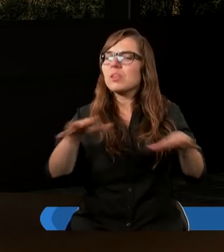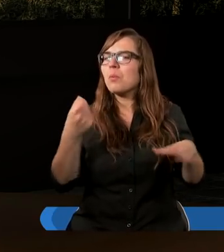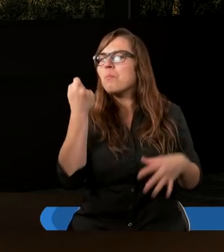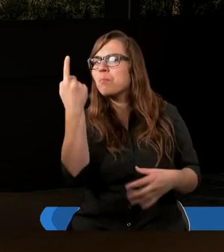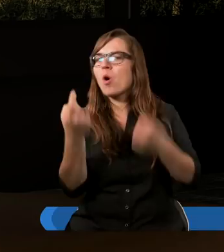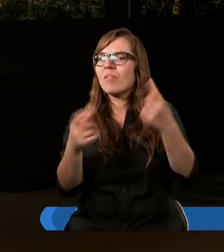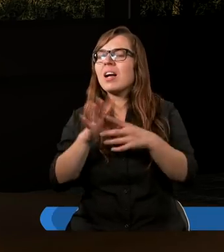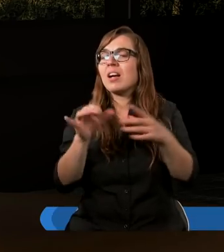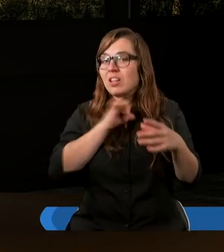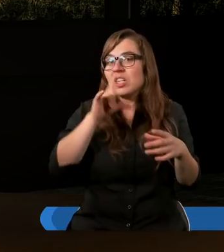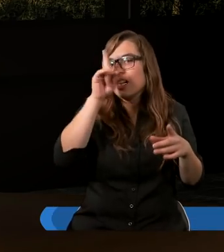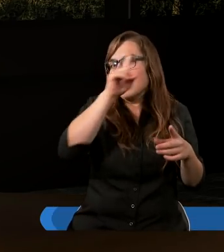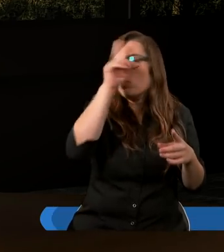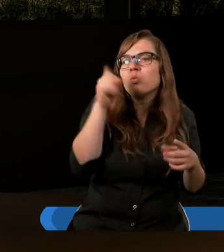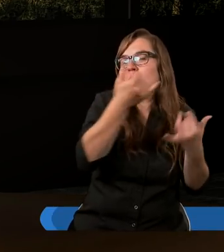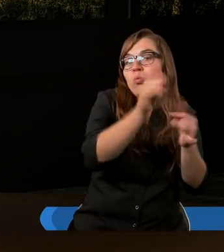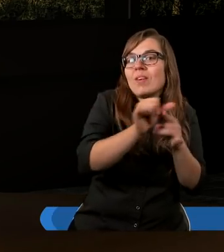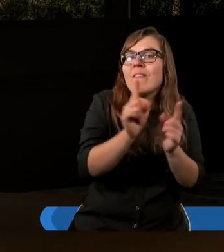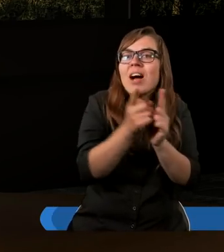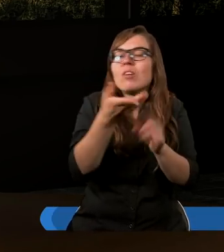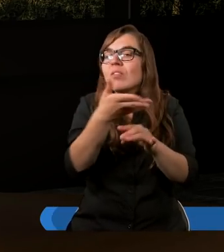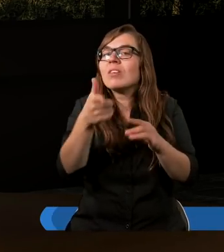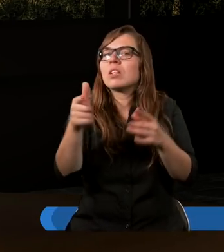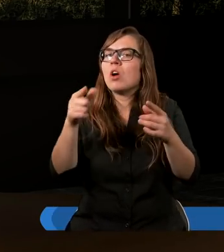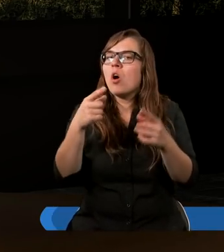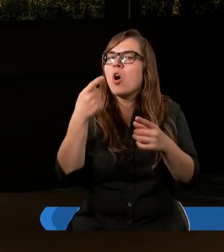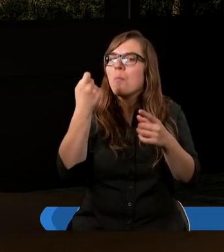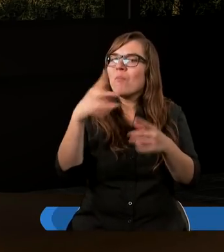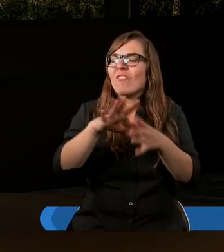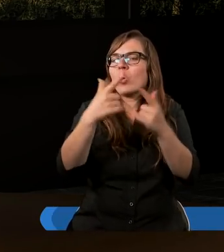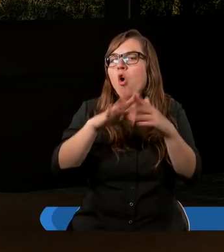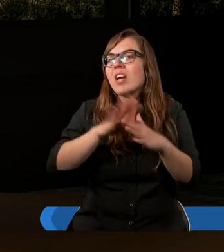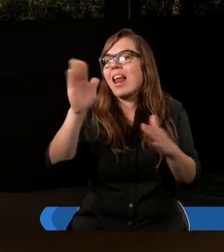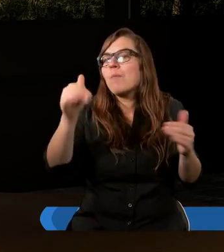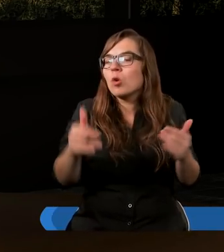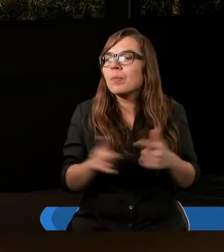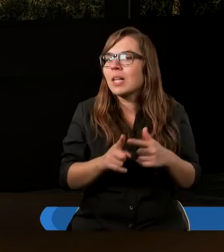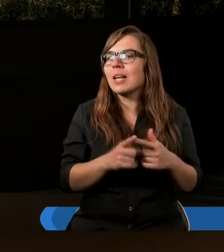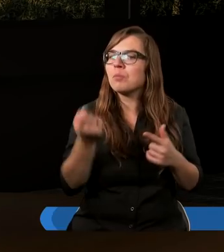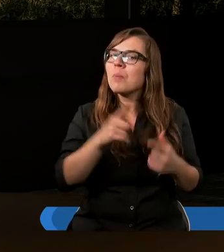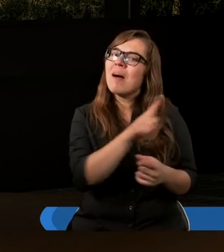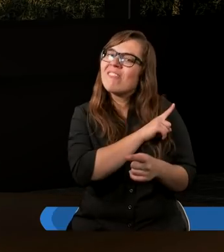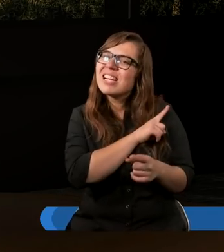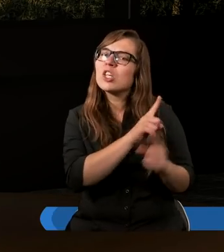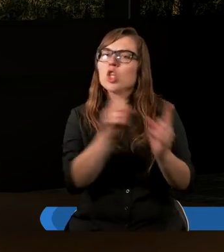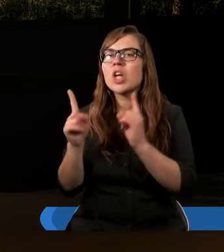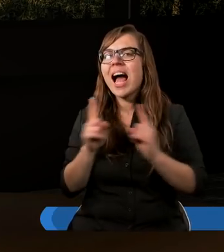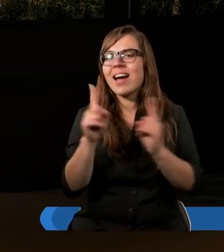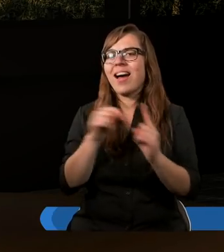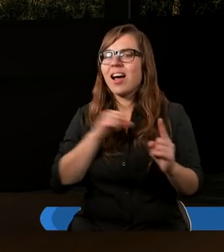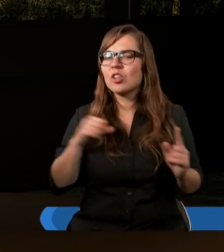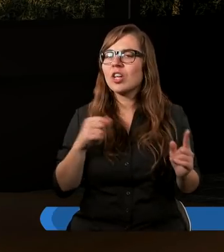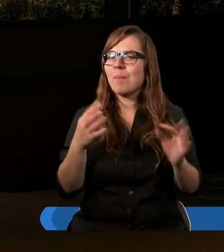pojawią w kościele, jeżeli to jest oczywiście kościół Boży. To nie da się właśnie tak, że